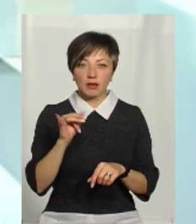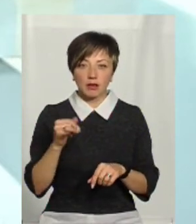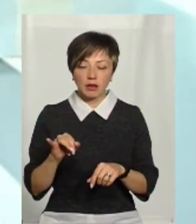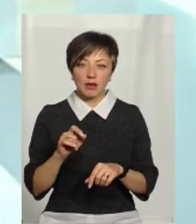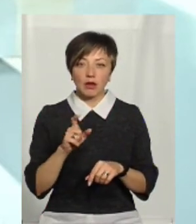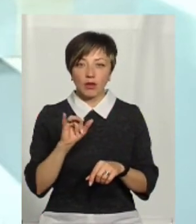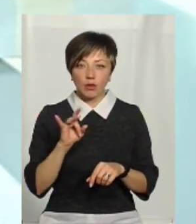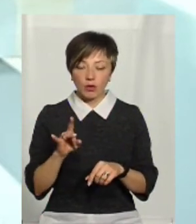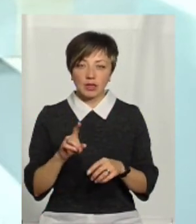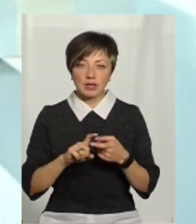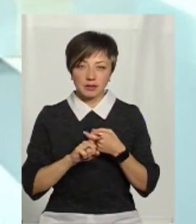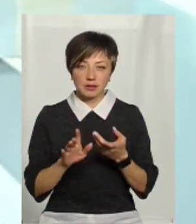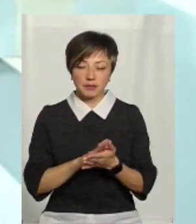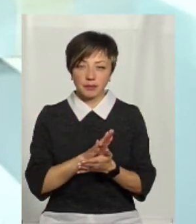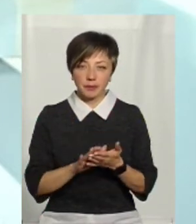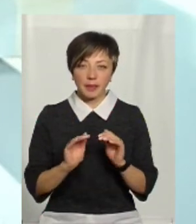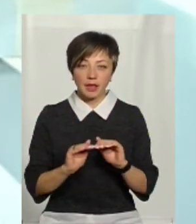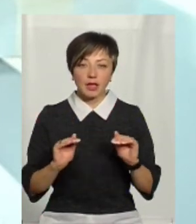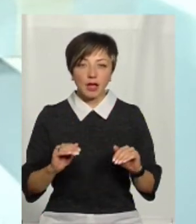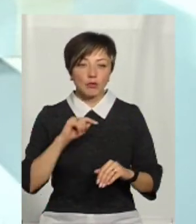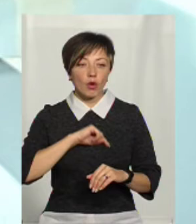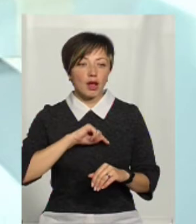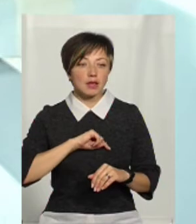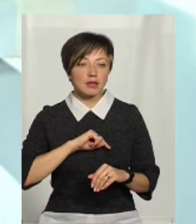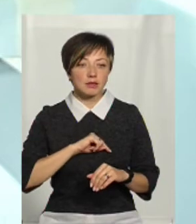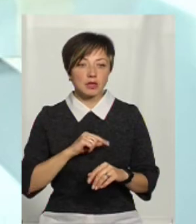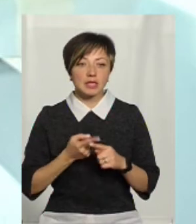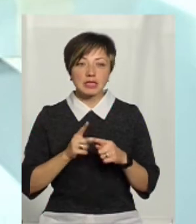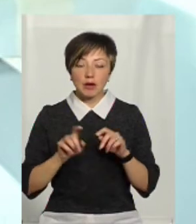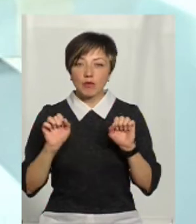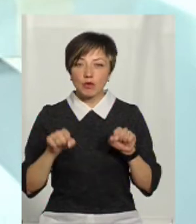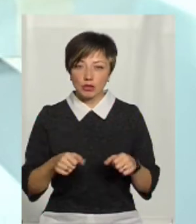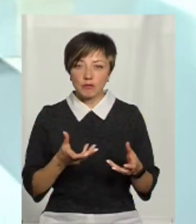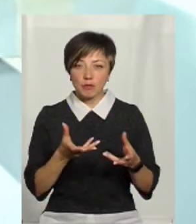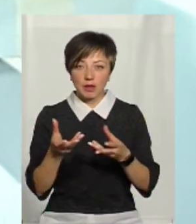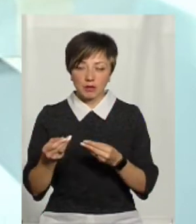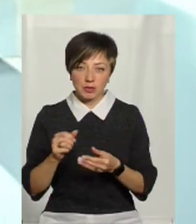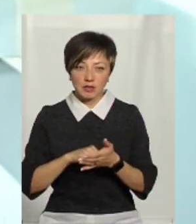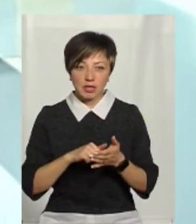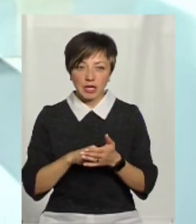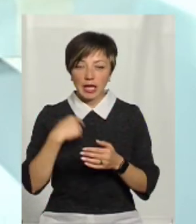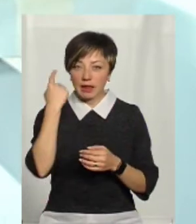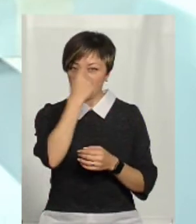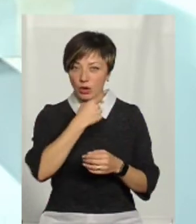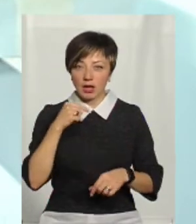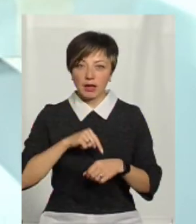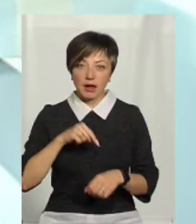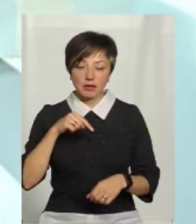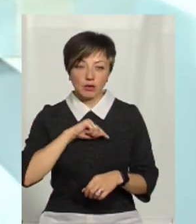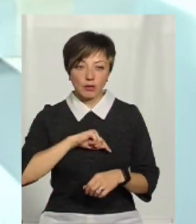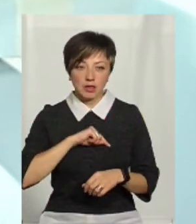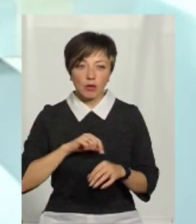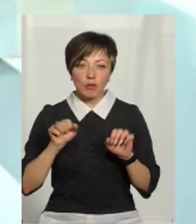виділяє хлор, відповідно для знезараження дитячому організму, тут і це може бути призвати. Тобто, індивідуальна реакція